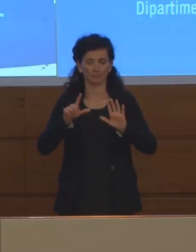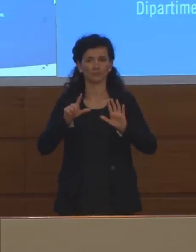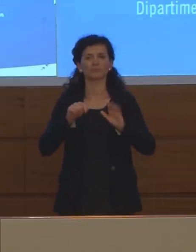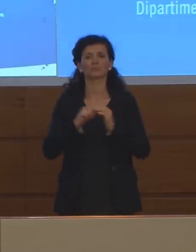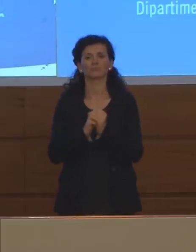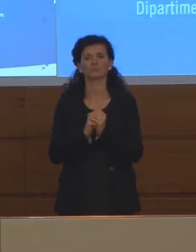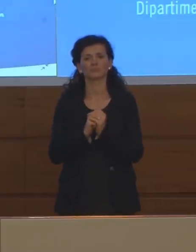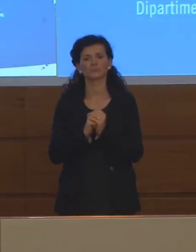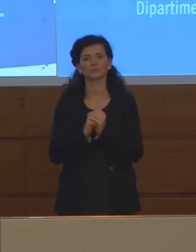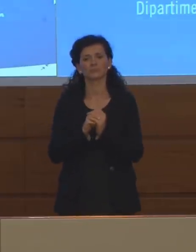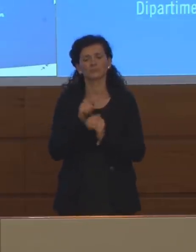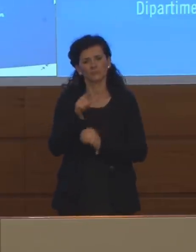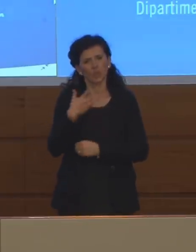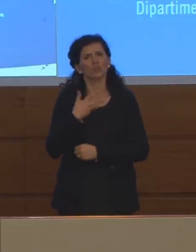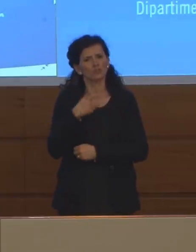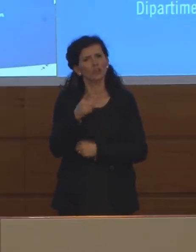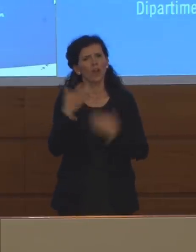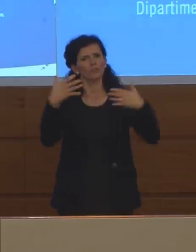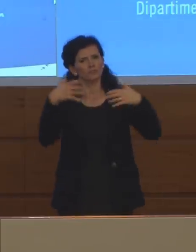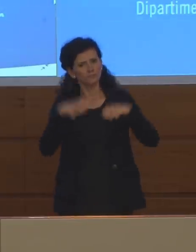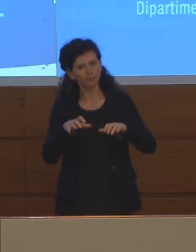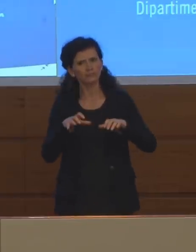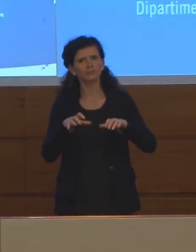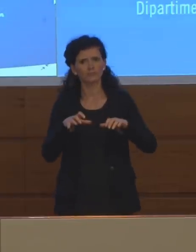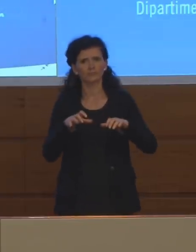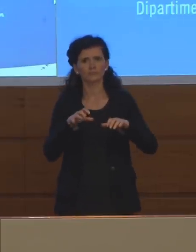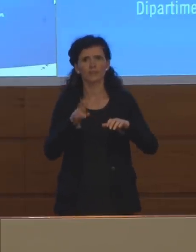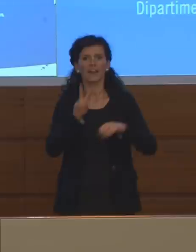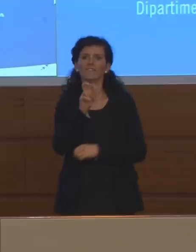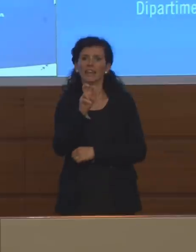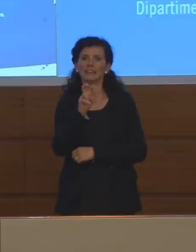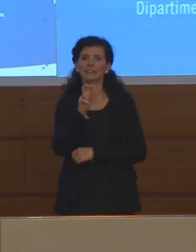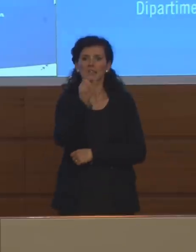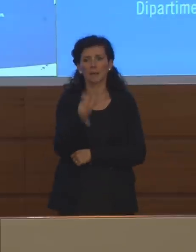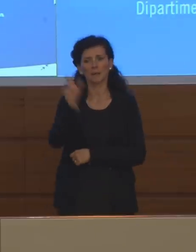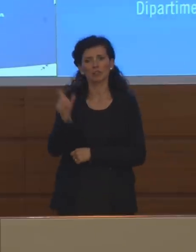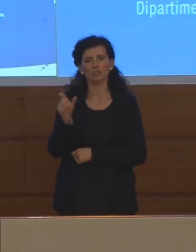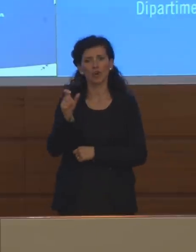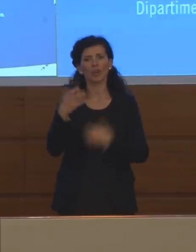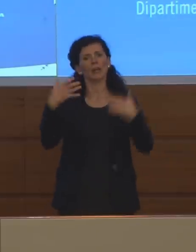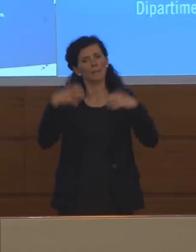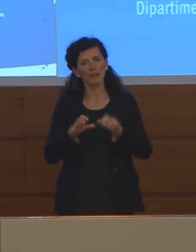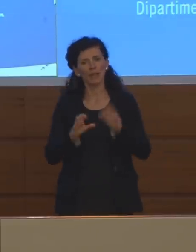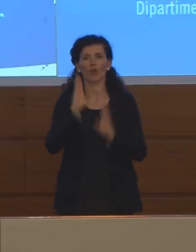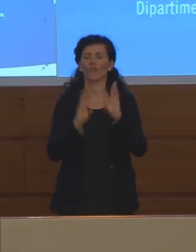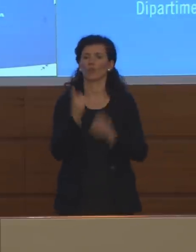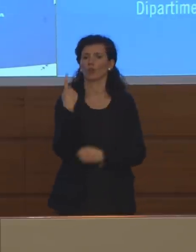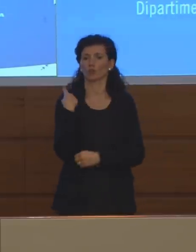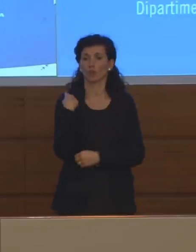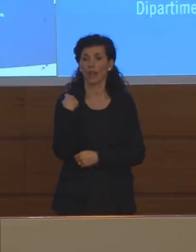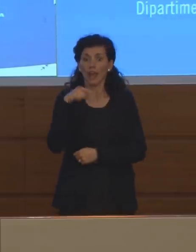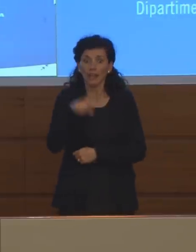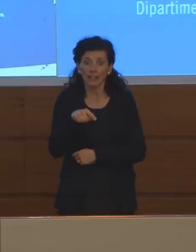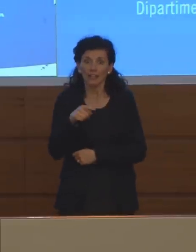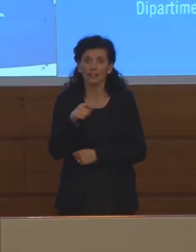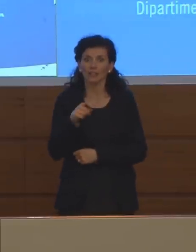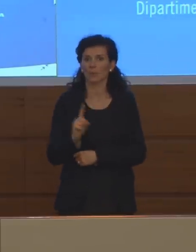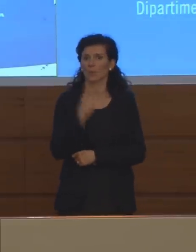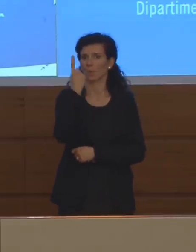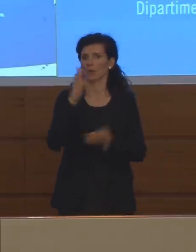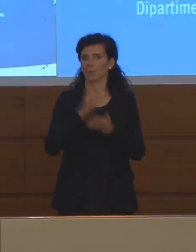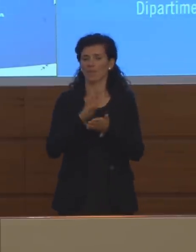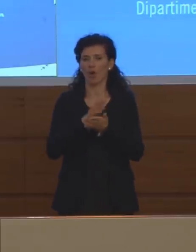una diminuzione, un decremento di 20 persone rispetto a ieri. Questo è per la prima volta un dato